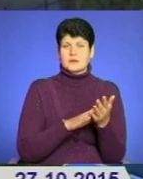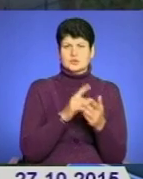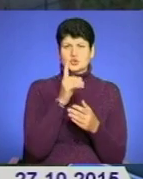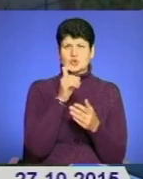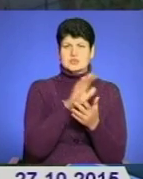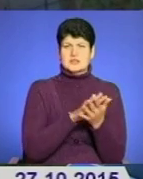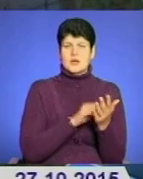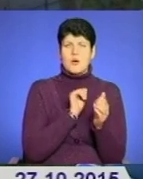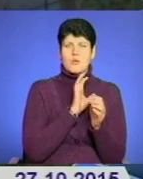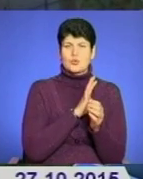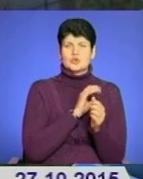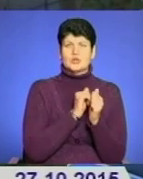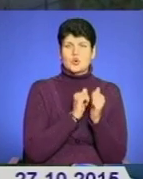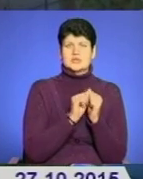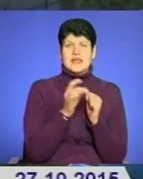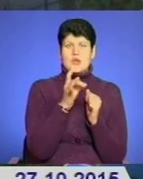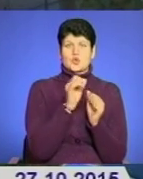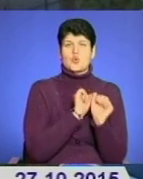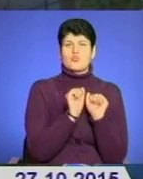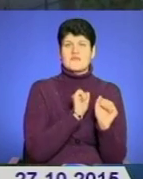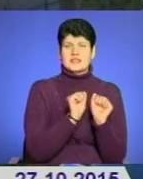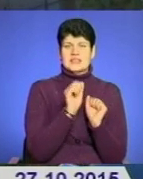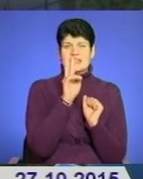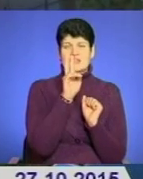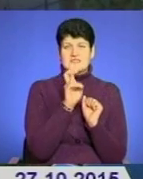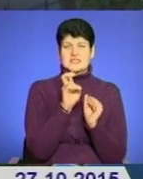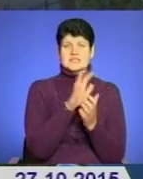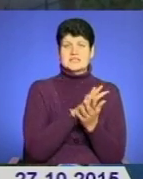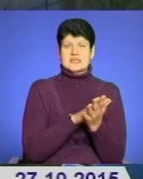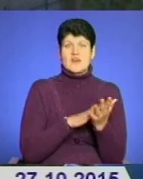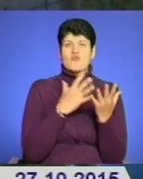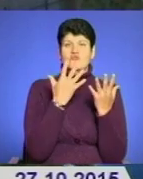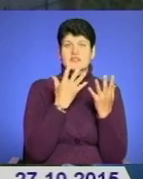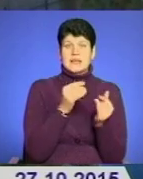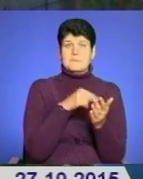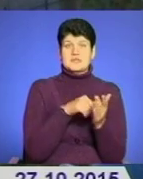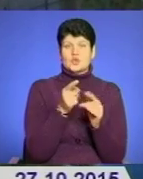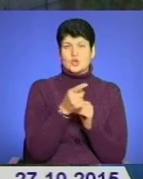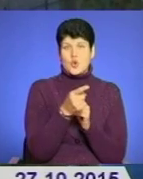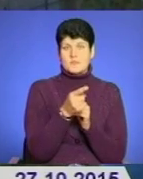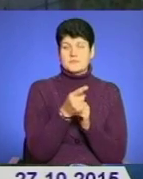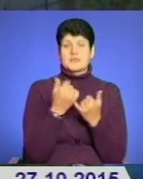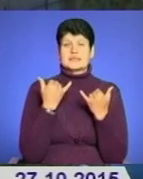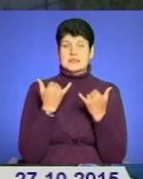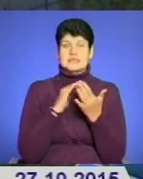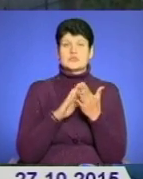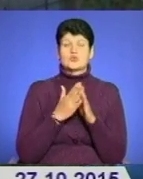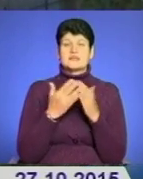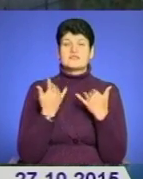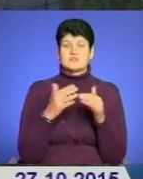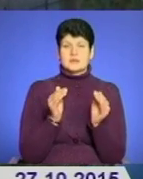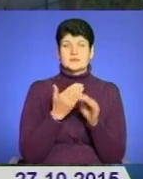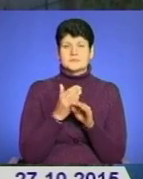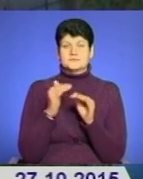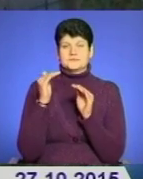на кожне районне управління, і десь до 200 заяв в день на місто Тернопіль, але зараз ситуація вже помаленьку